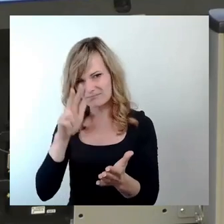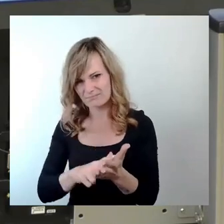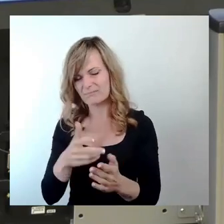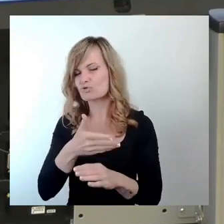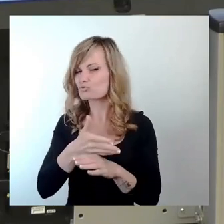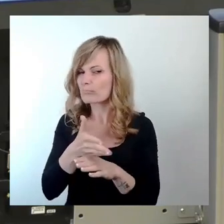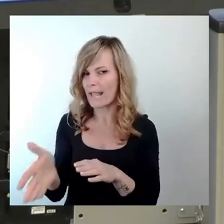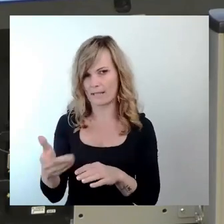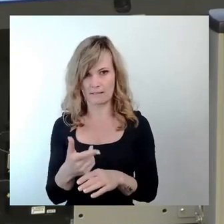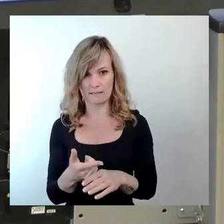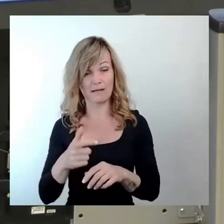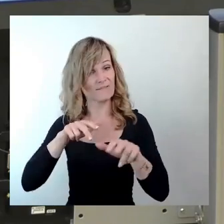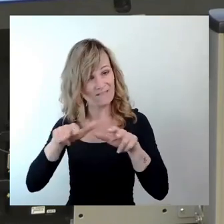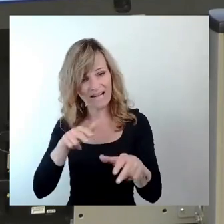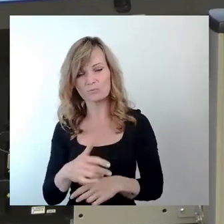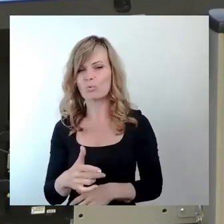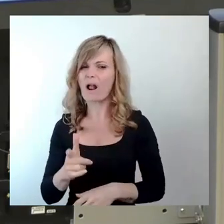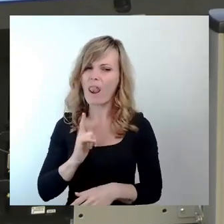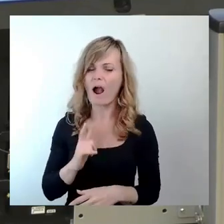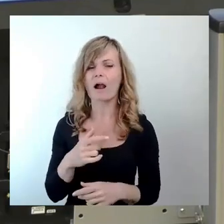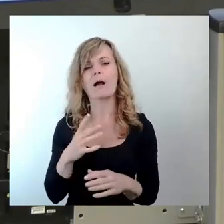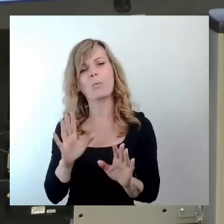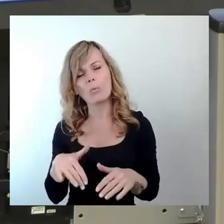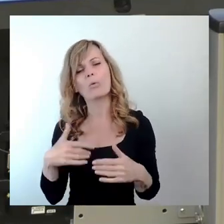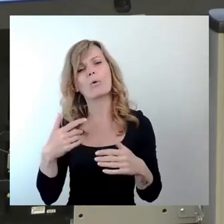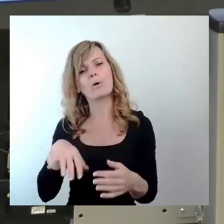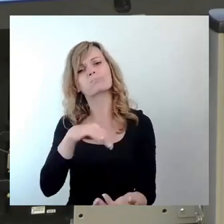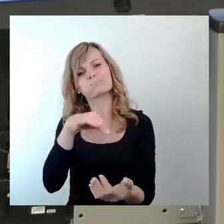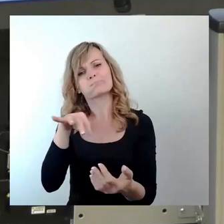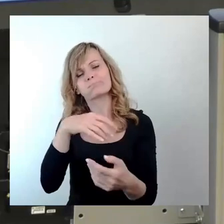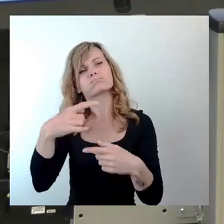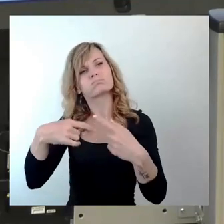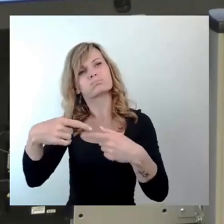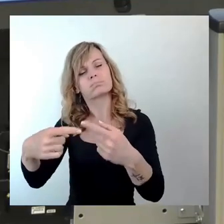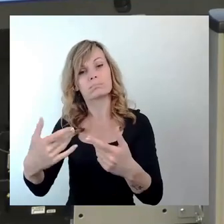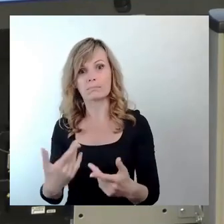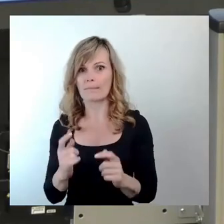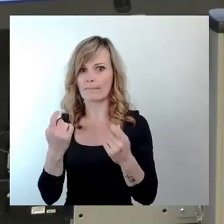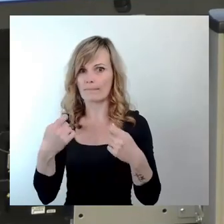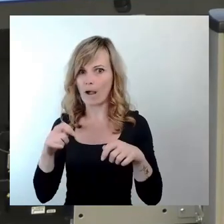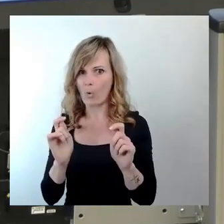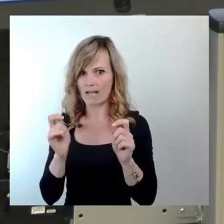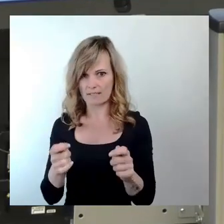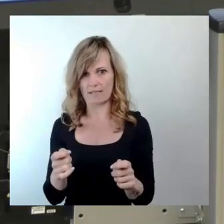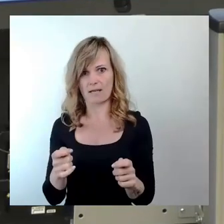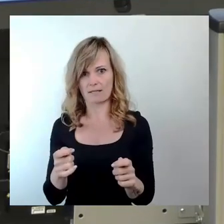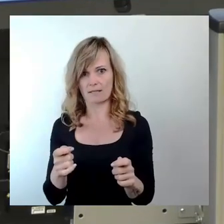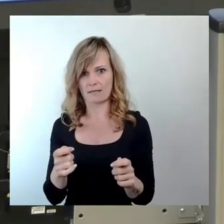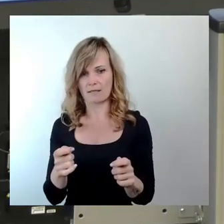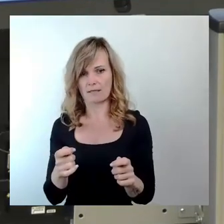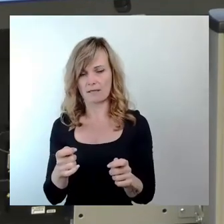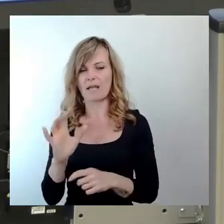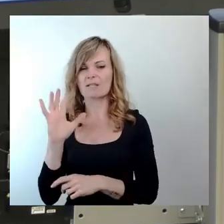getrödelt, und dass, Herr Kühn, mit dem Bauantrag nicht die Nutzung der Servicecontainer